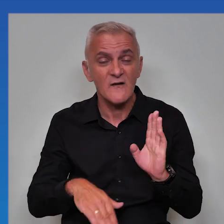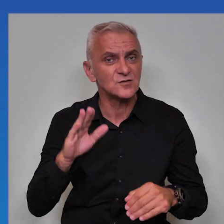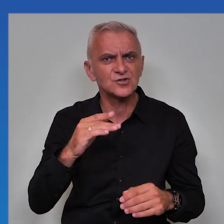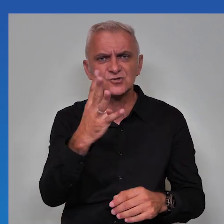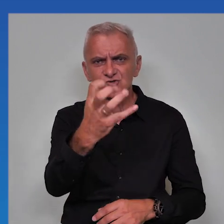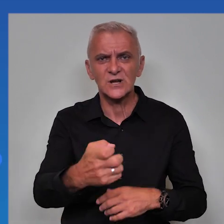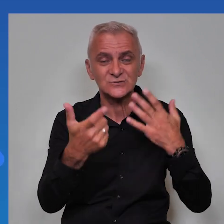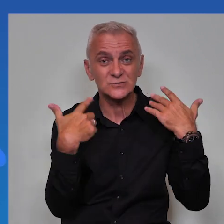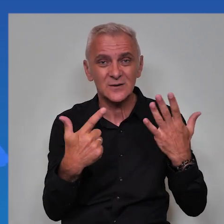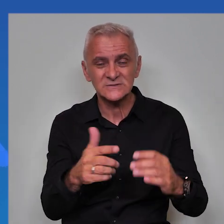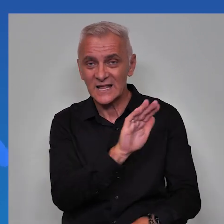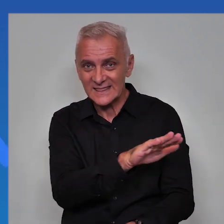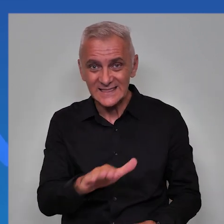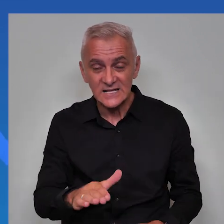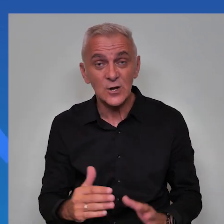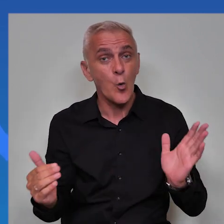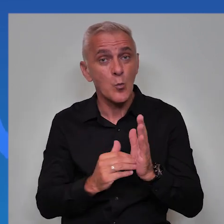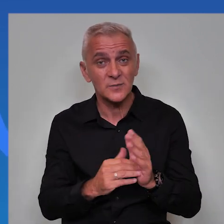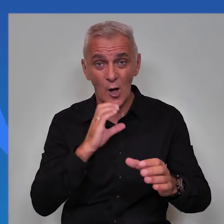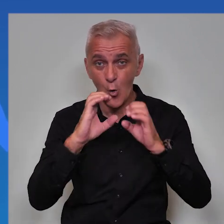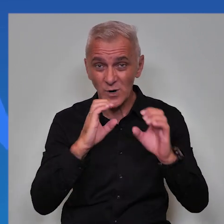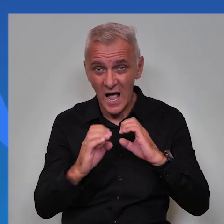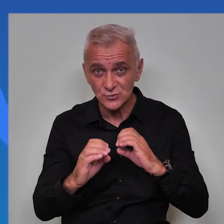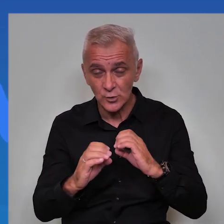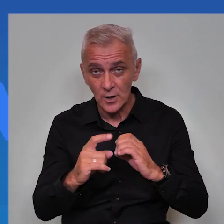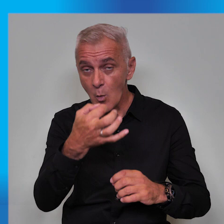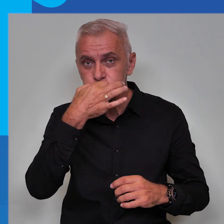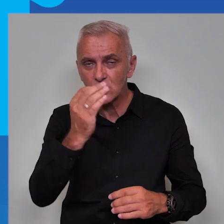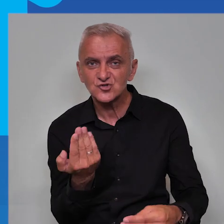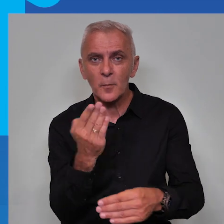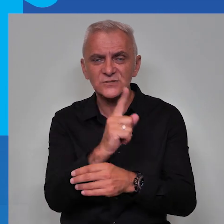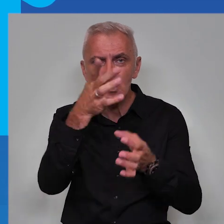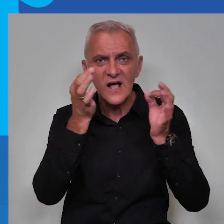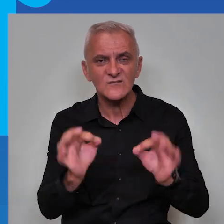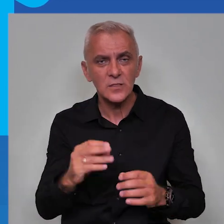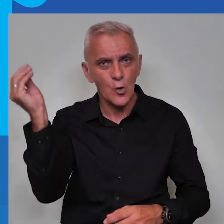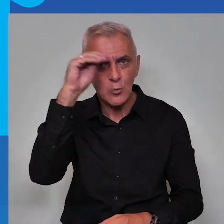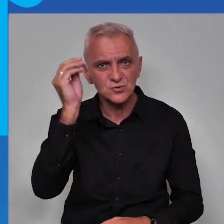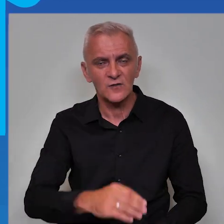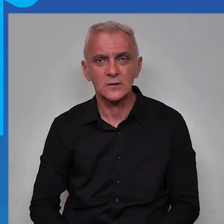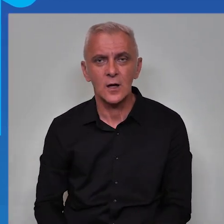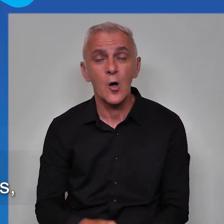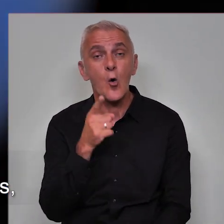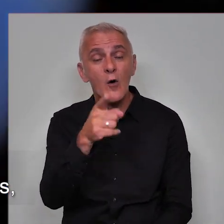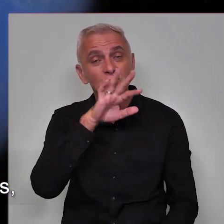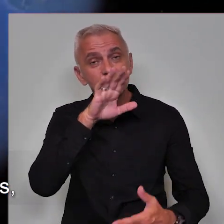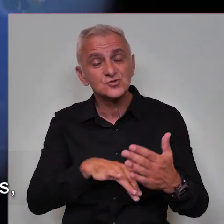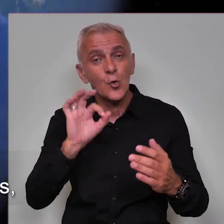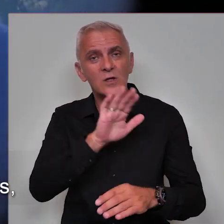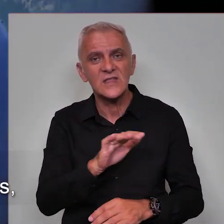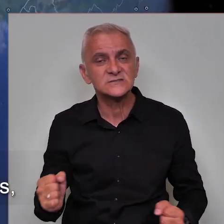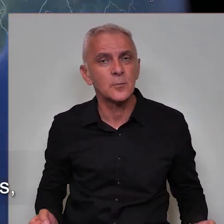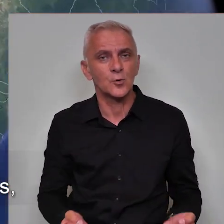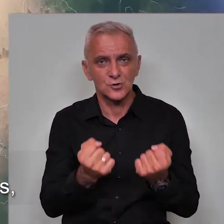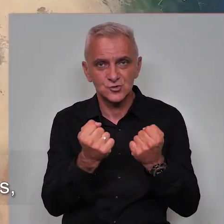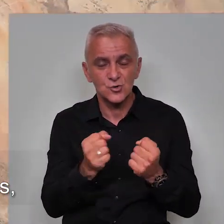Za više od 470 djece, upotrebom komunikatora poboljšan je pristup i kvalitet obrazovanja. Ovo su priče o